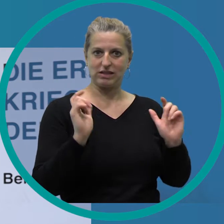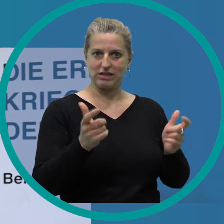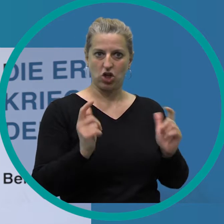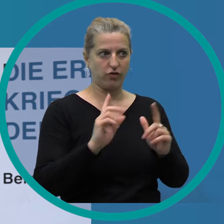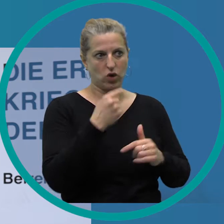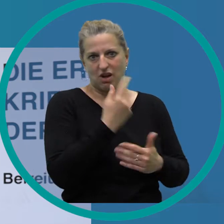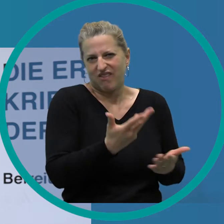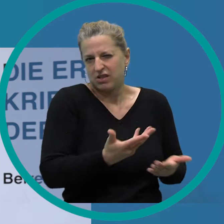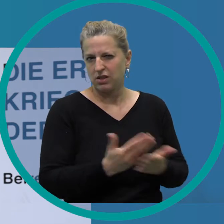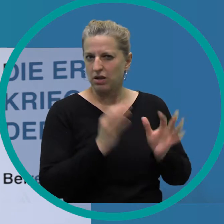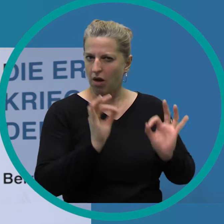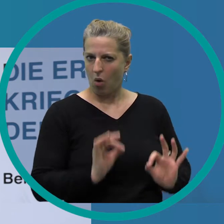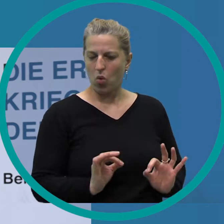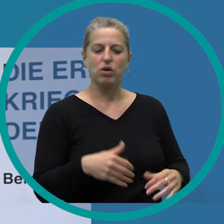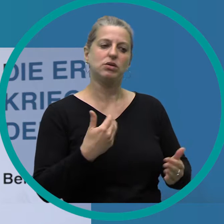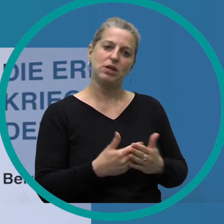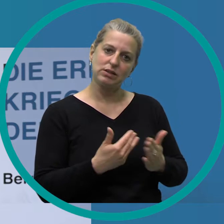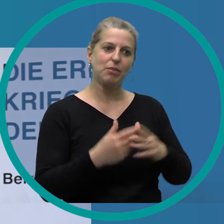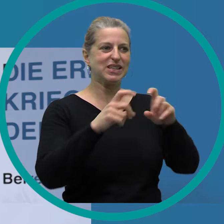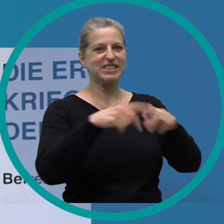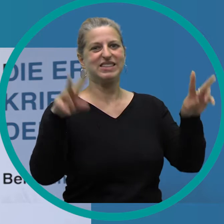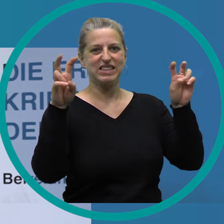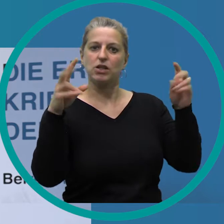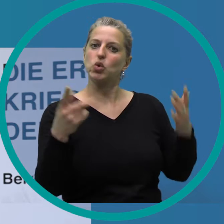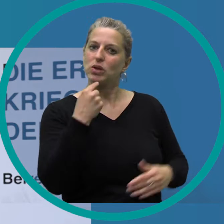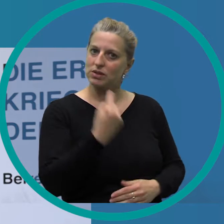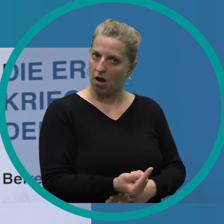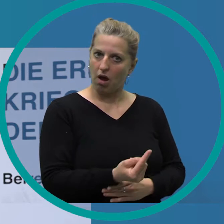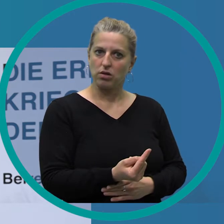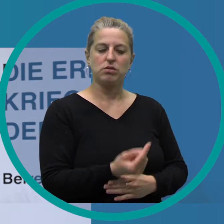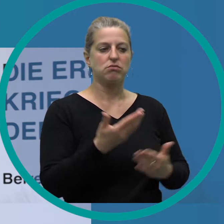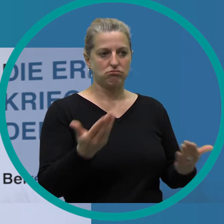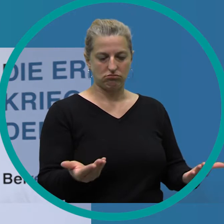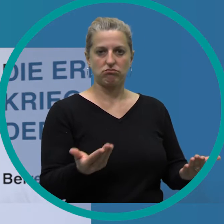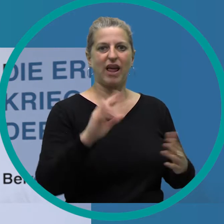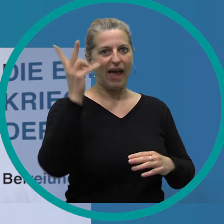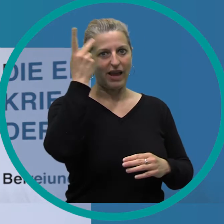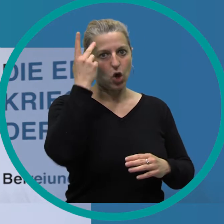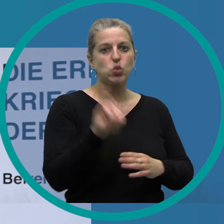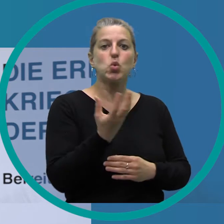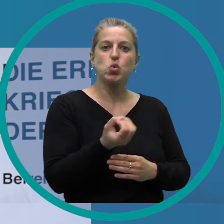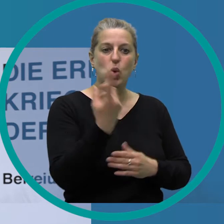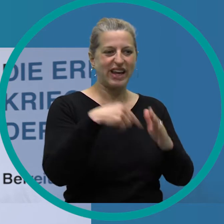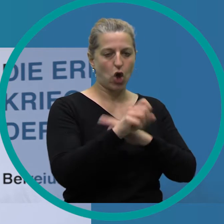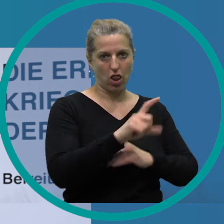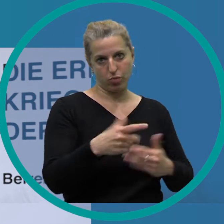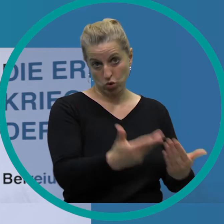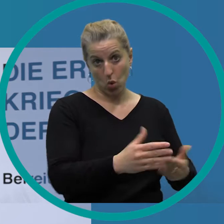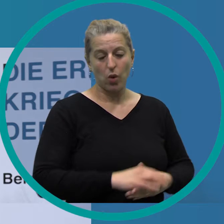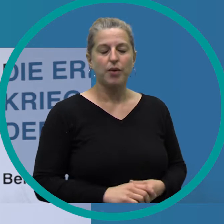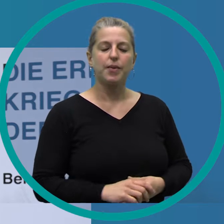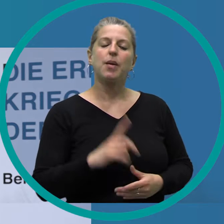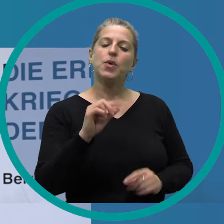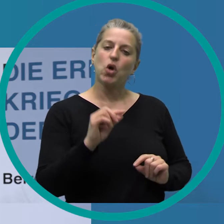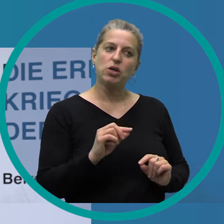der heutigen Gesellschaft noch? Deswegen haben wir den Titel auch so gewählt, wie wir ihn gewählt haben. Erinnerungskultur in Oldenburg.